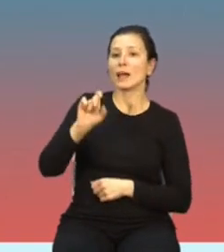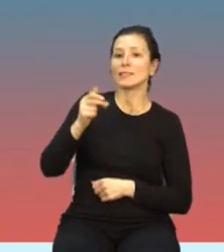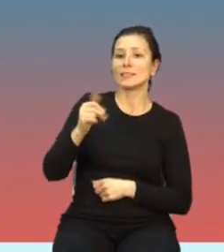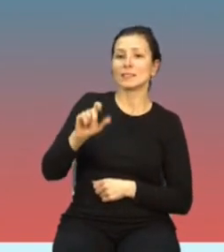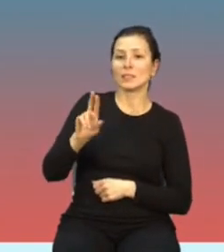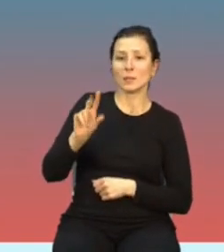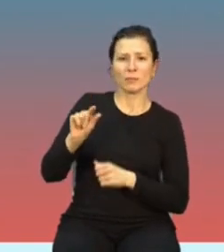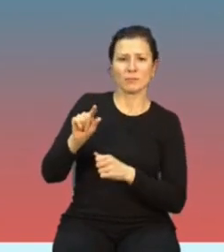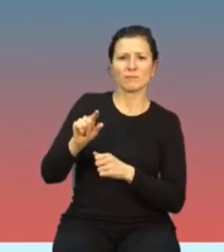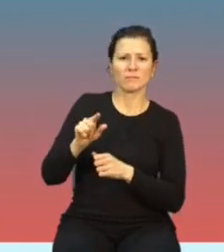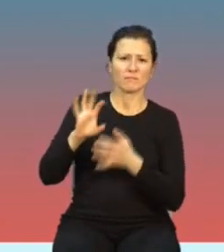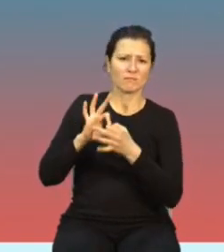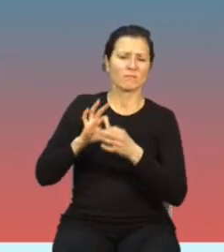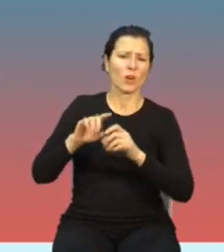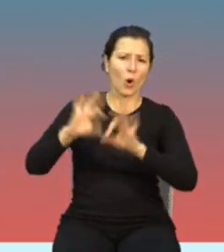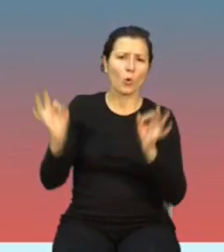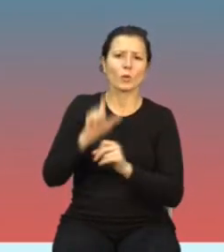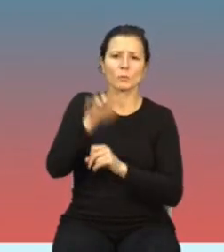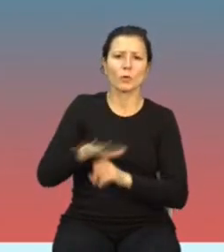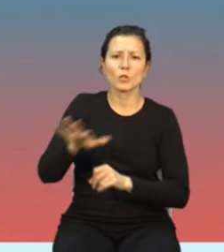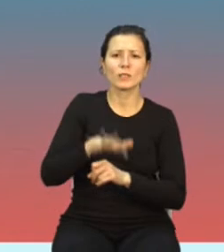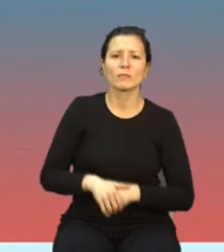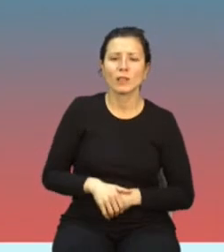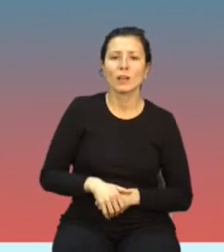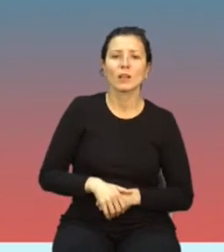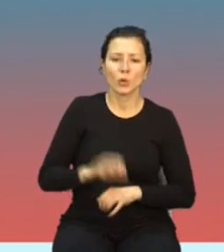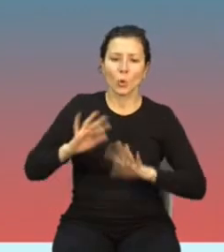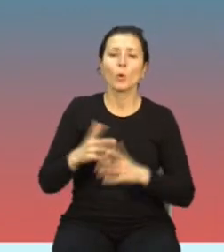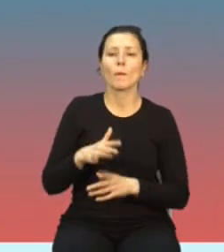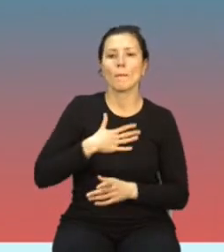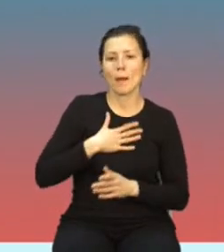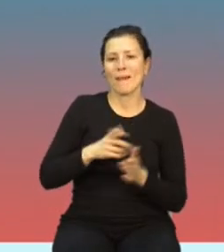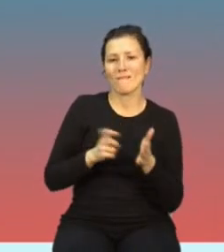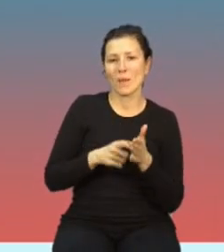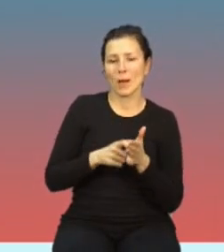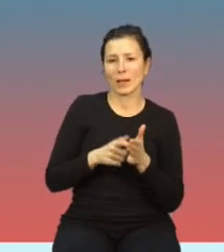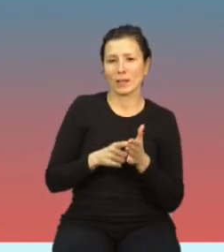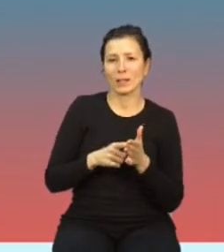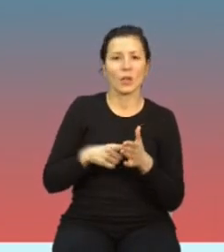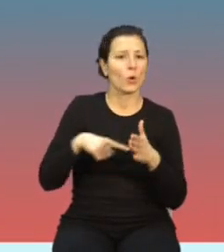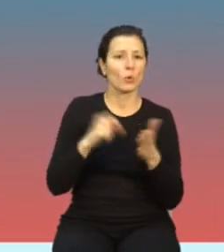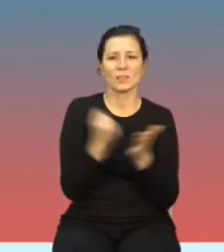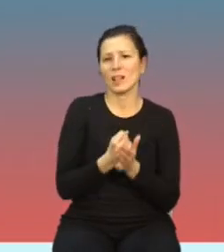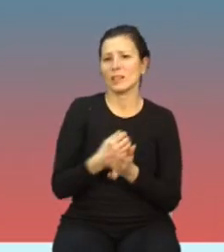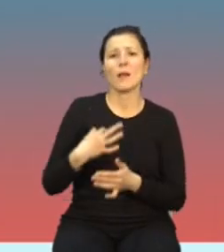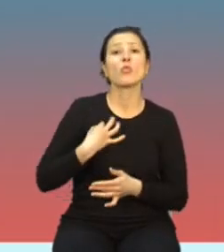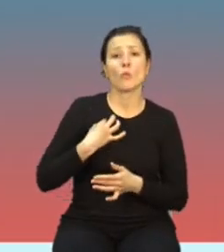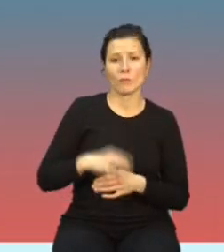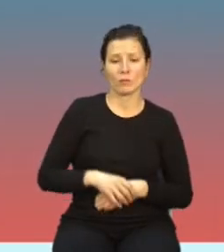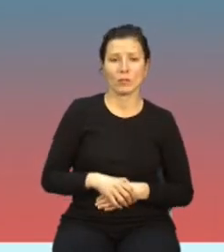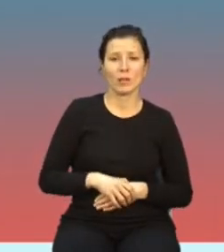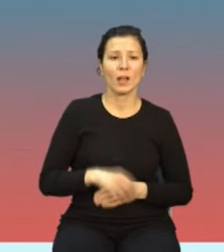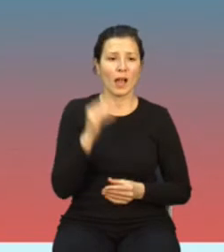ogółu populacji, no to w tym przypadku mamy pewne wymogi, które są ustanowiane w sposób dobrowolny, ale większość operatorów